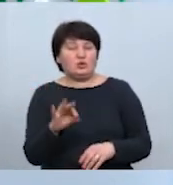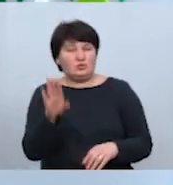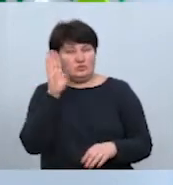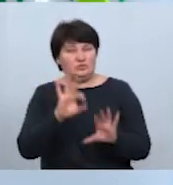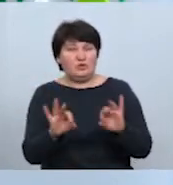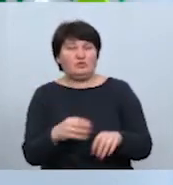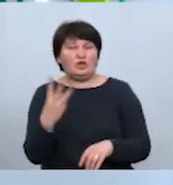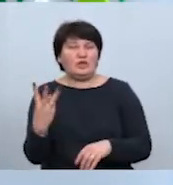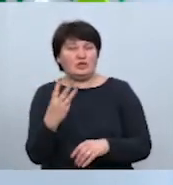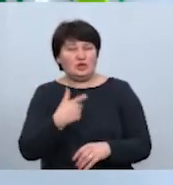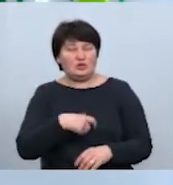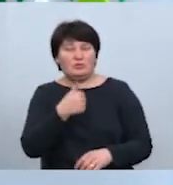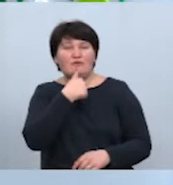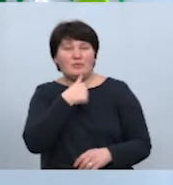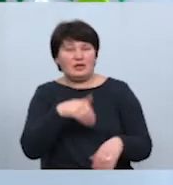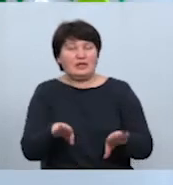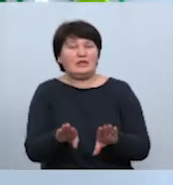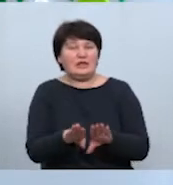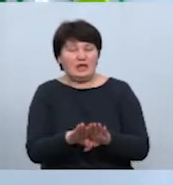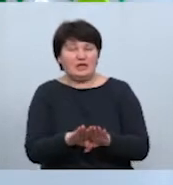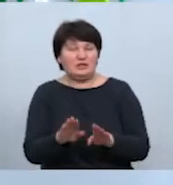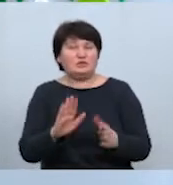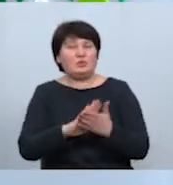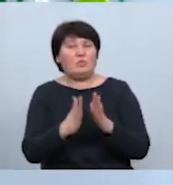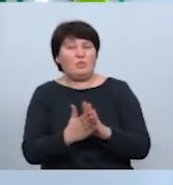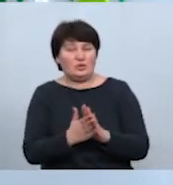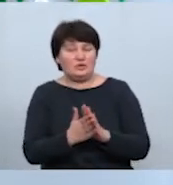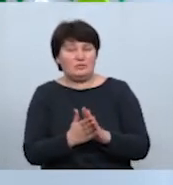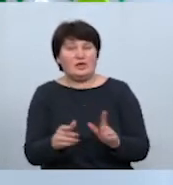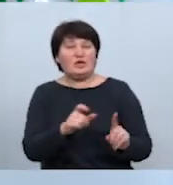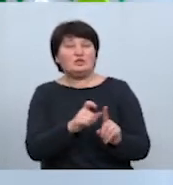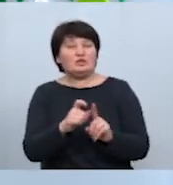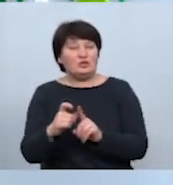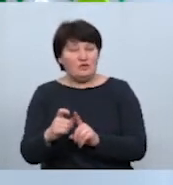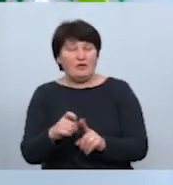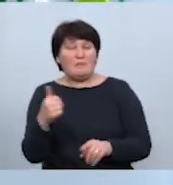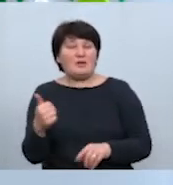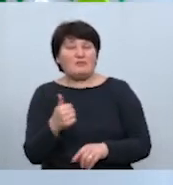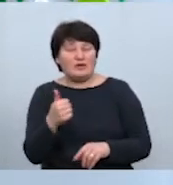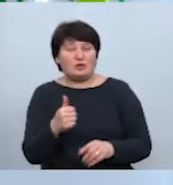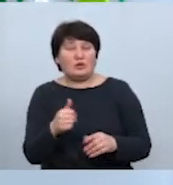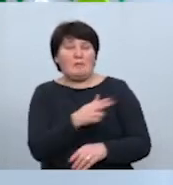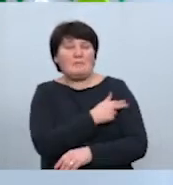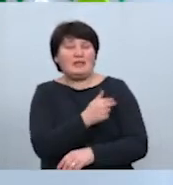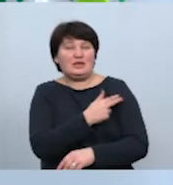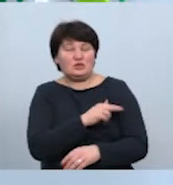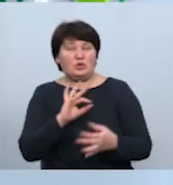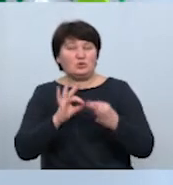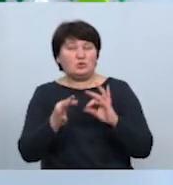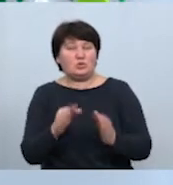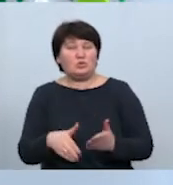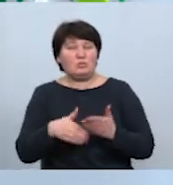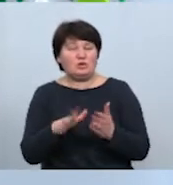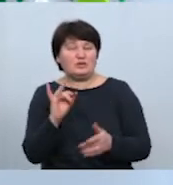вже тричі на собі випробував такий метод. Та за словами директорки Центру первинної медичної і консультативно-діагностичної допомоги Ольги